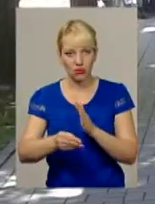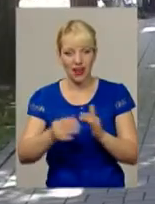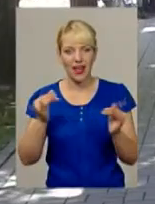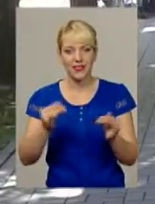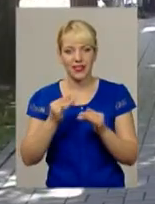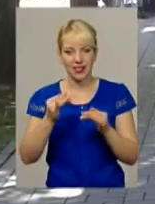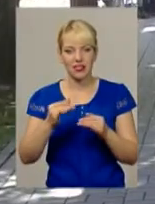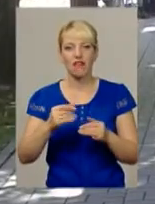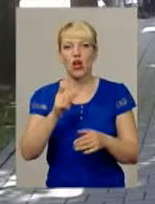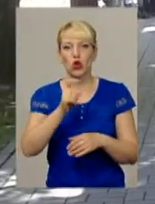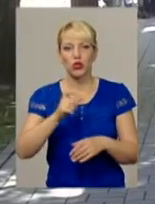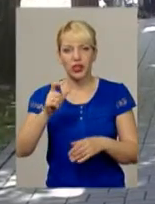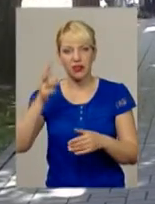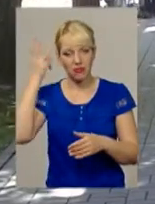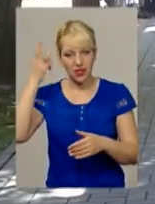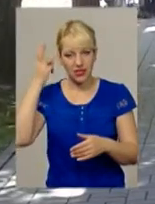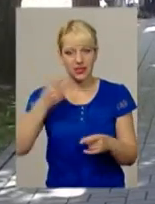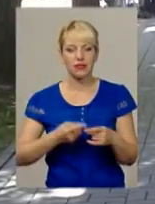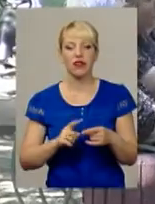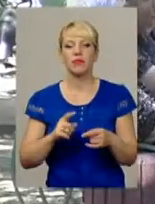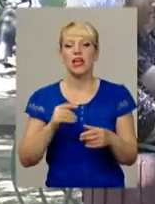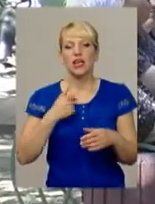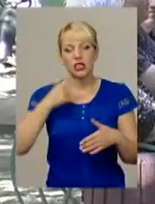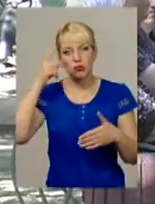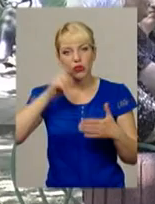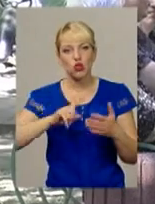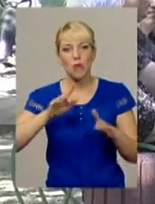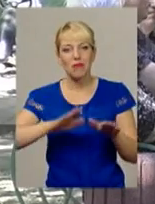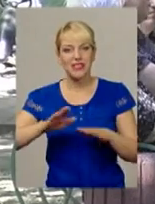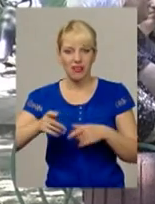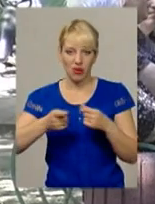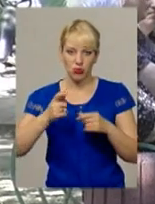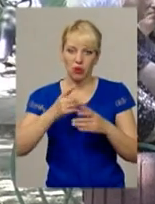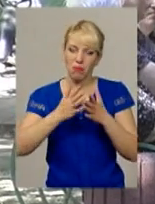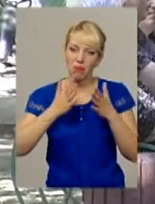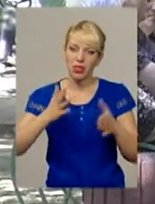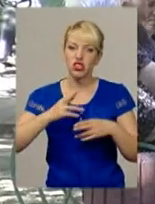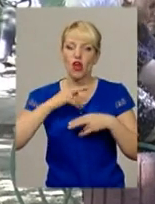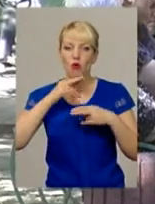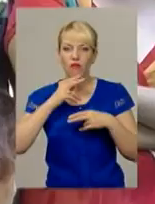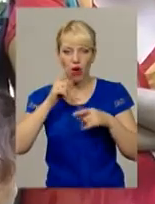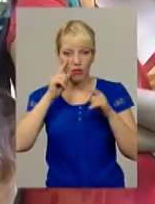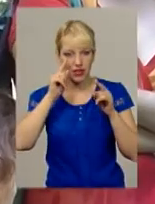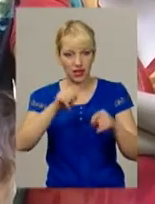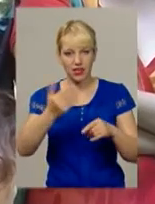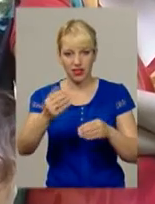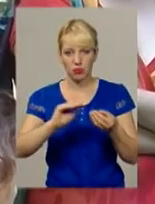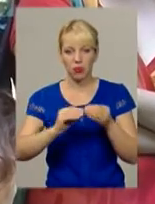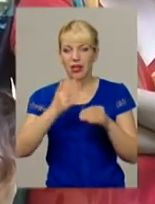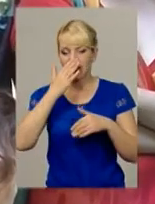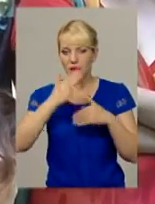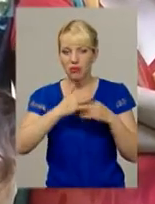Переселенці з Донбасу сподіваються, що місцева влада буде більше уваги приділяти їхнім проблемам. Наприклад, уже найближчим часом